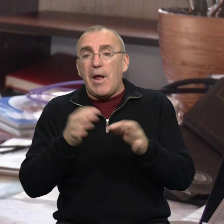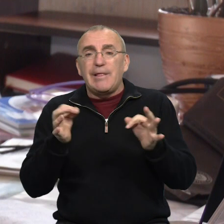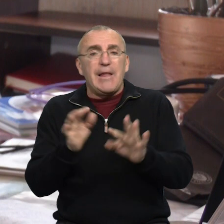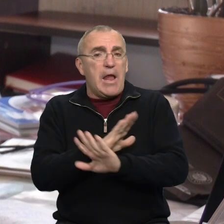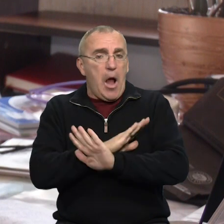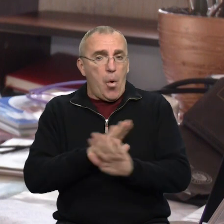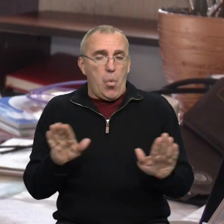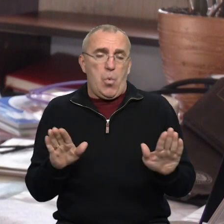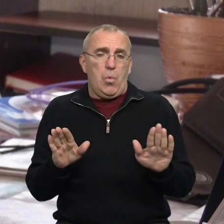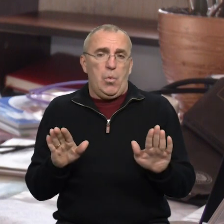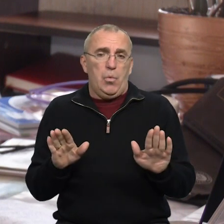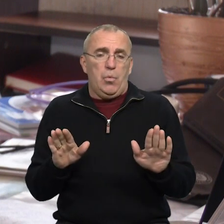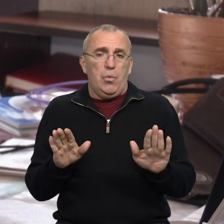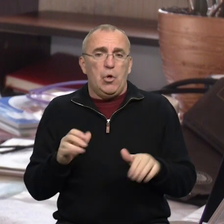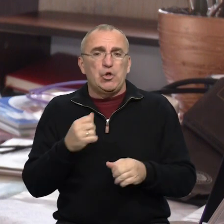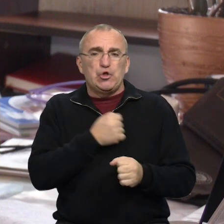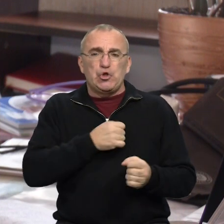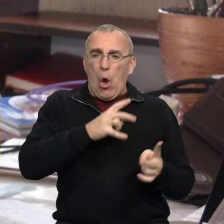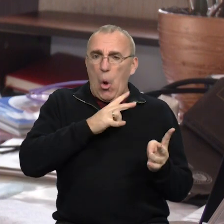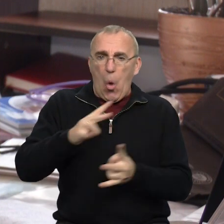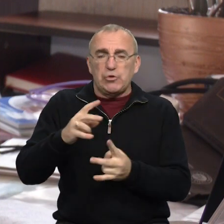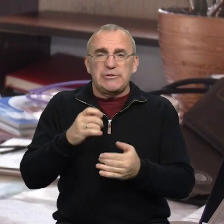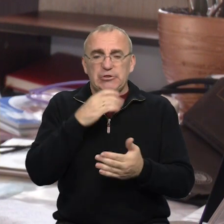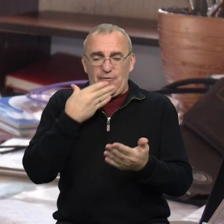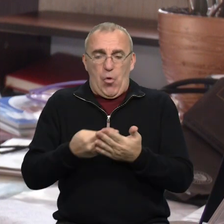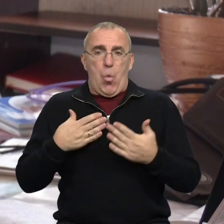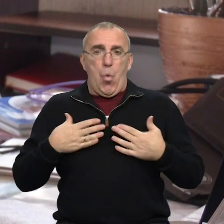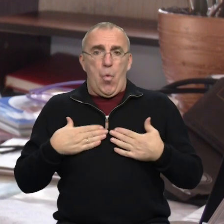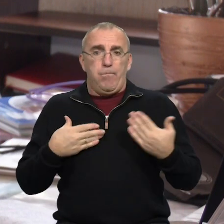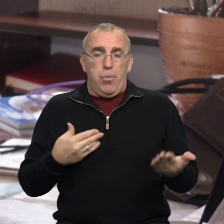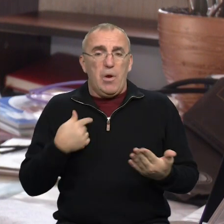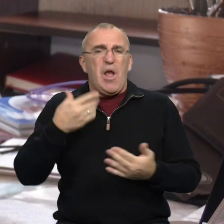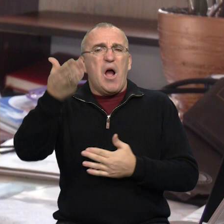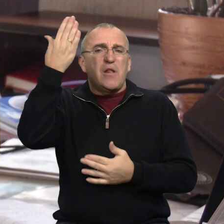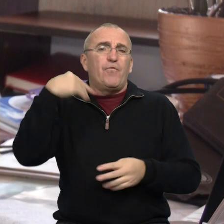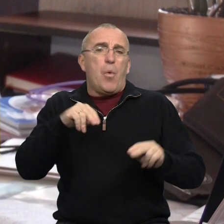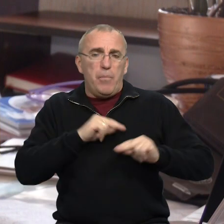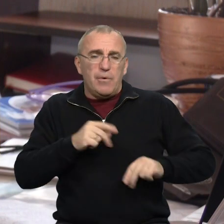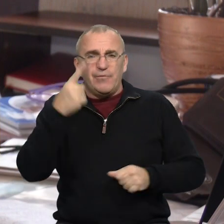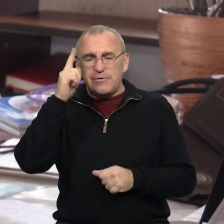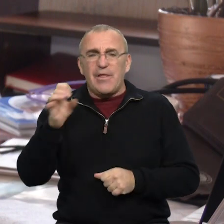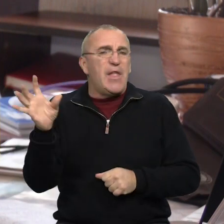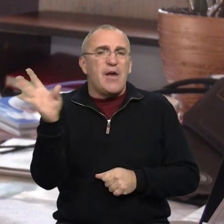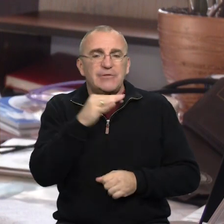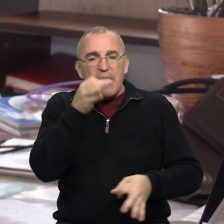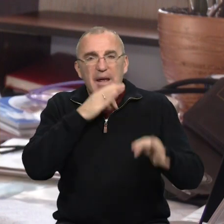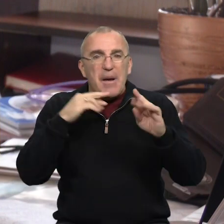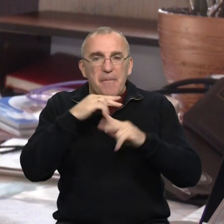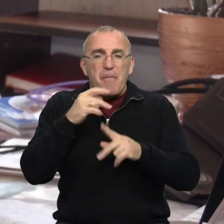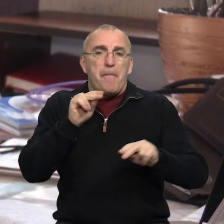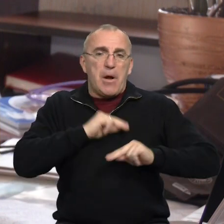ніякого злочину зі свого боку, тому що я давно працюю. Ви знаєте, не всі